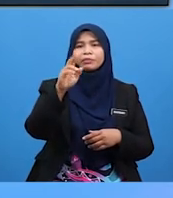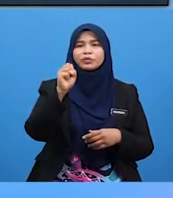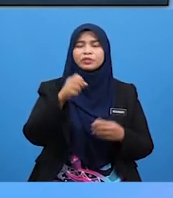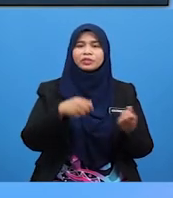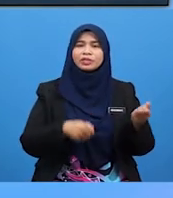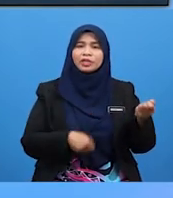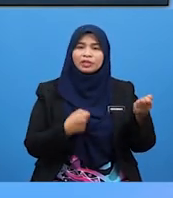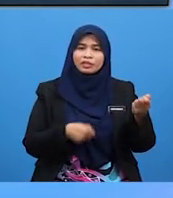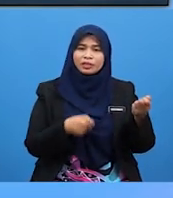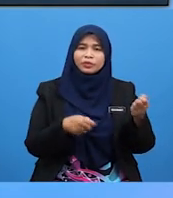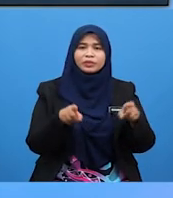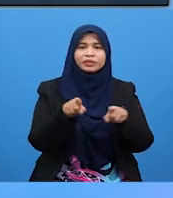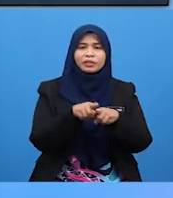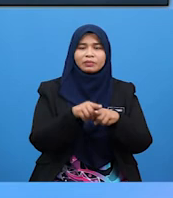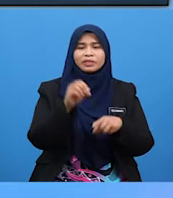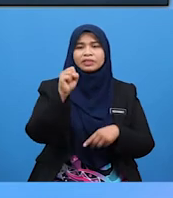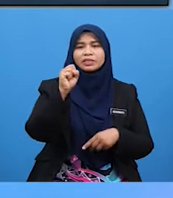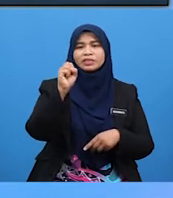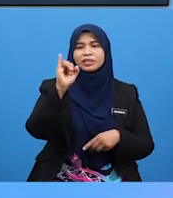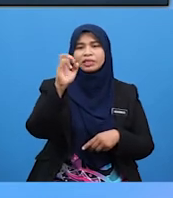Dan sitar